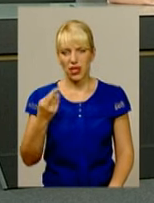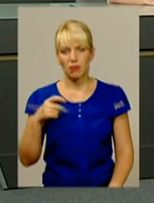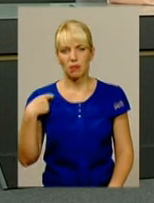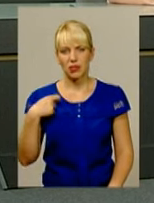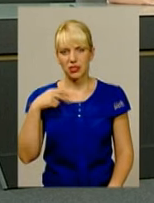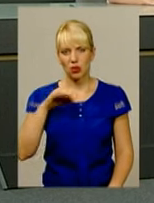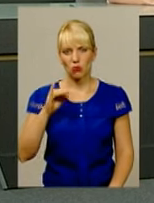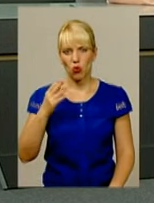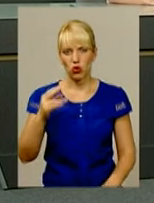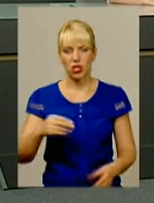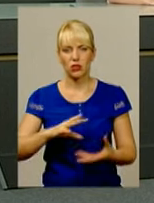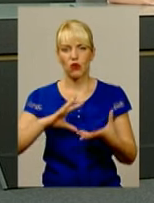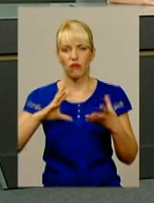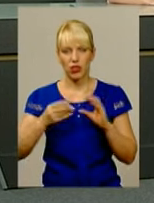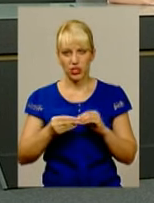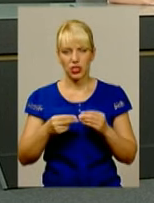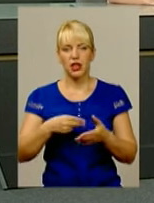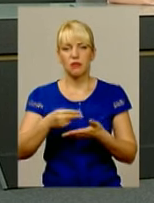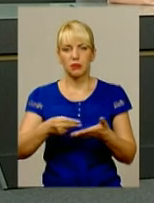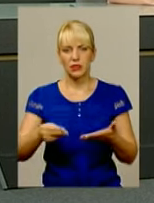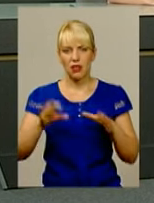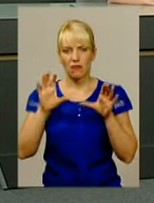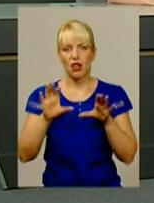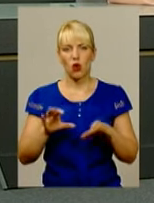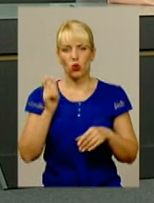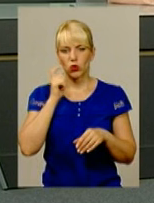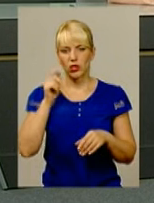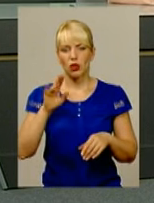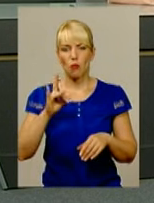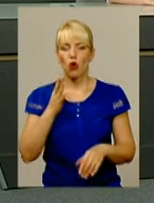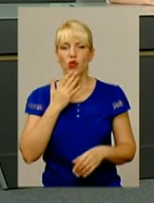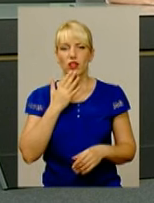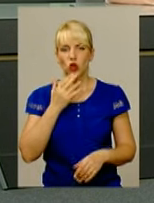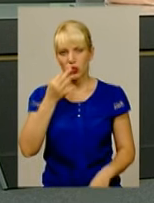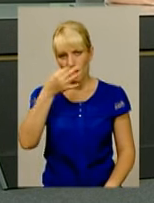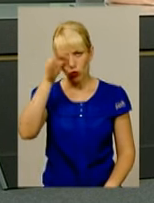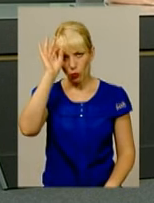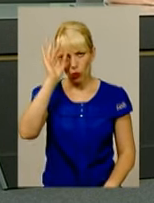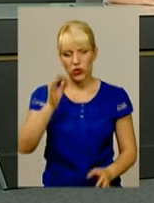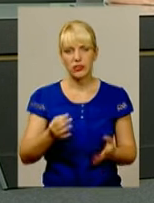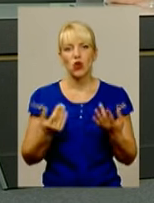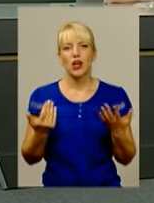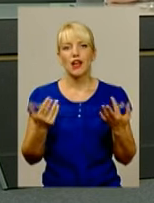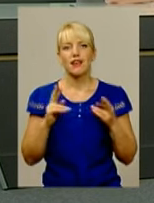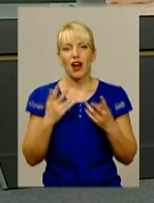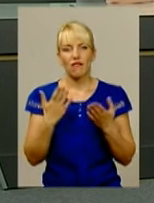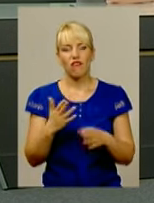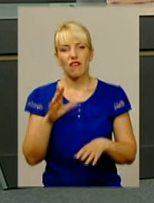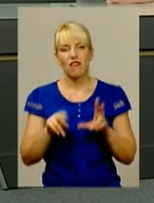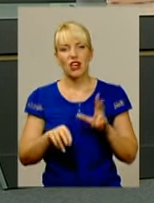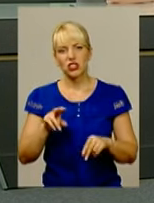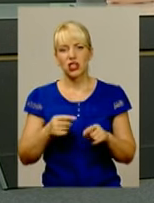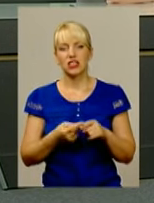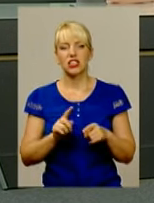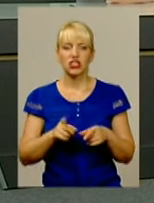Порошенко зрештою підписав закон України про національну поліцію. Як ви вважаєте, чи дійсно цей закон